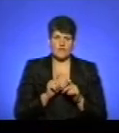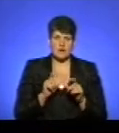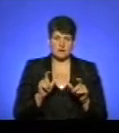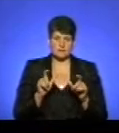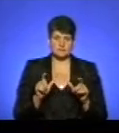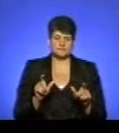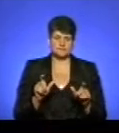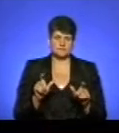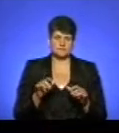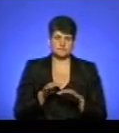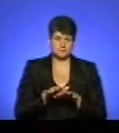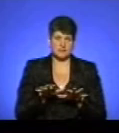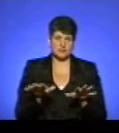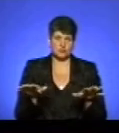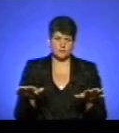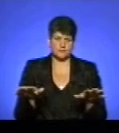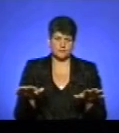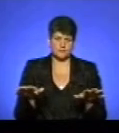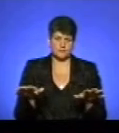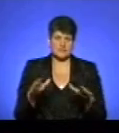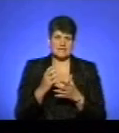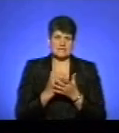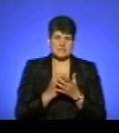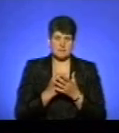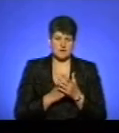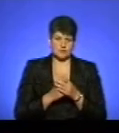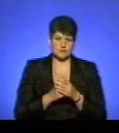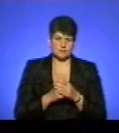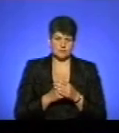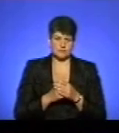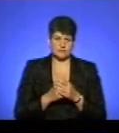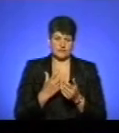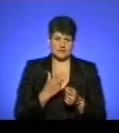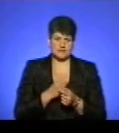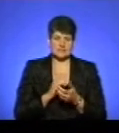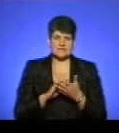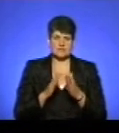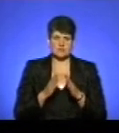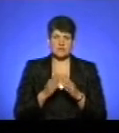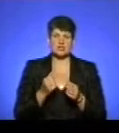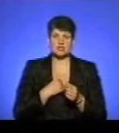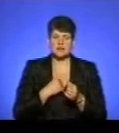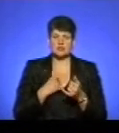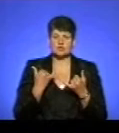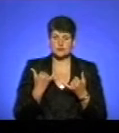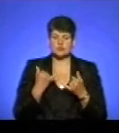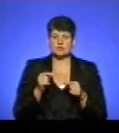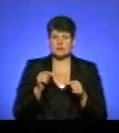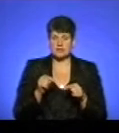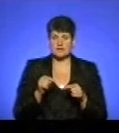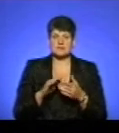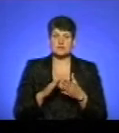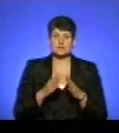певним запасом препаратів. На жаль, на сьогодні така ситуація